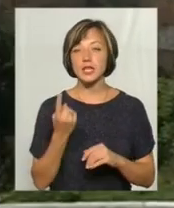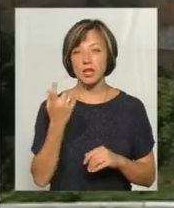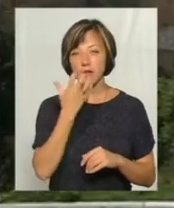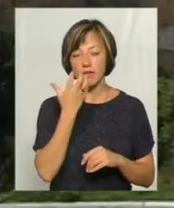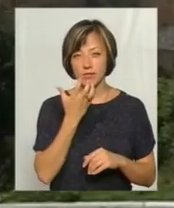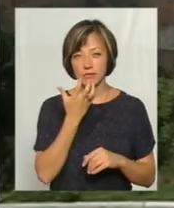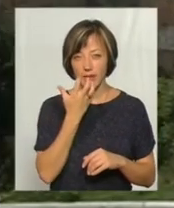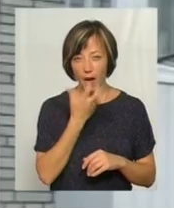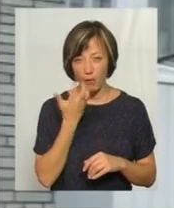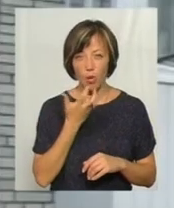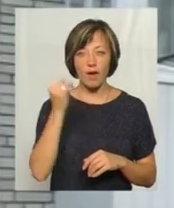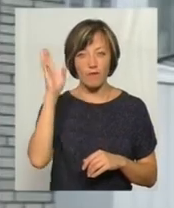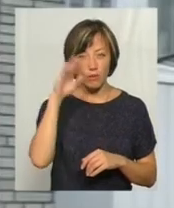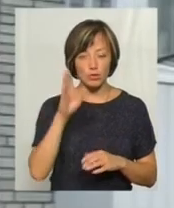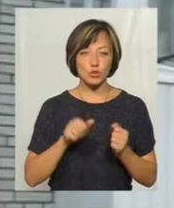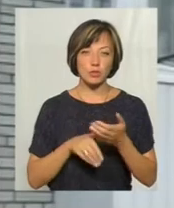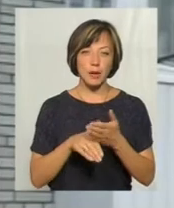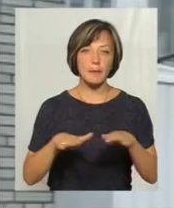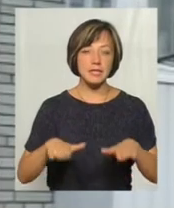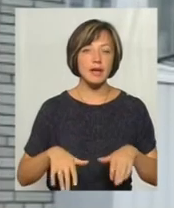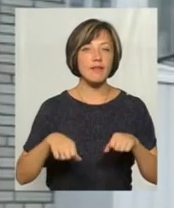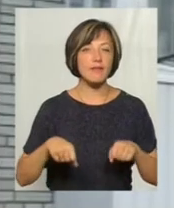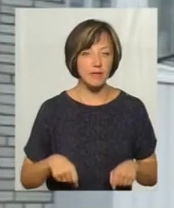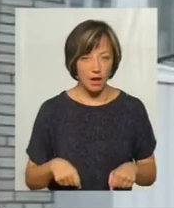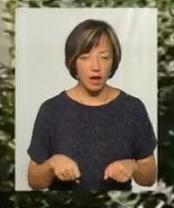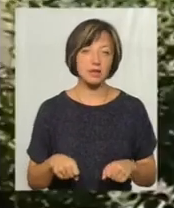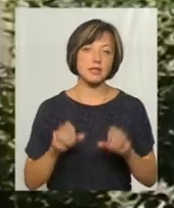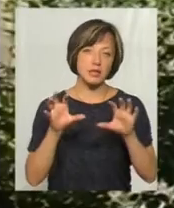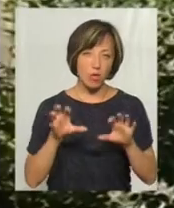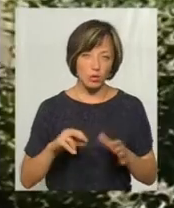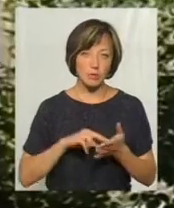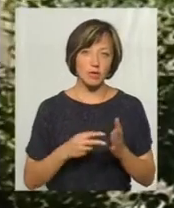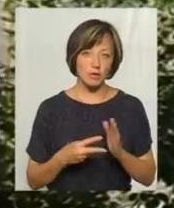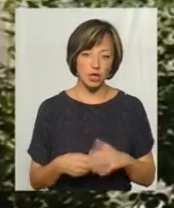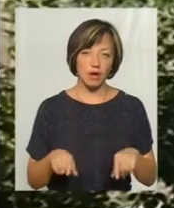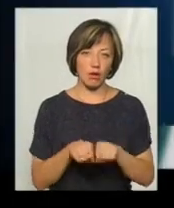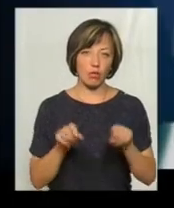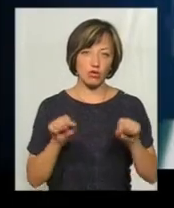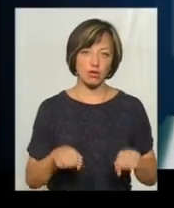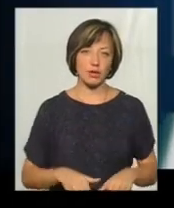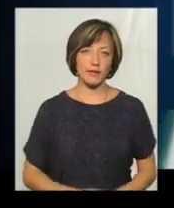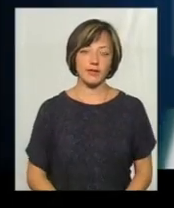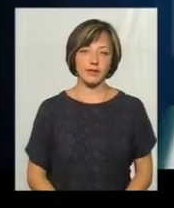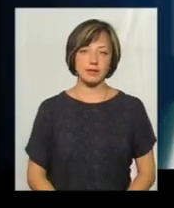воду в помешканнях Подолян може допомогти місцева влада. Принаймні, закон передбачає таку можливість.